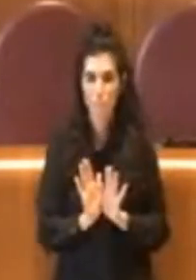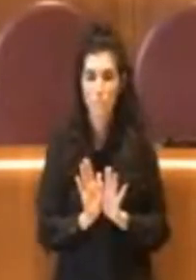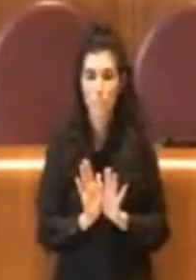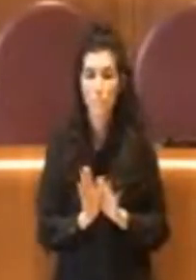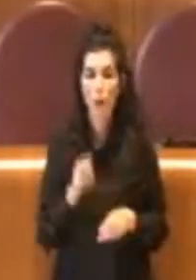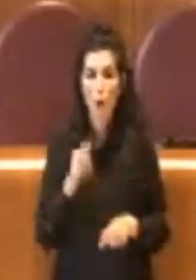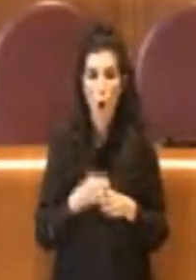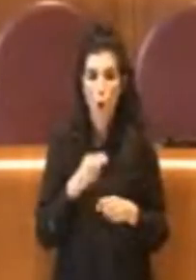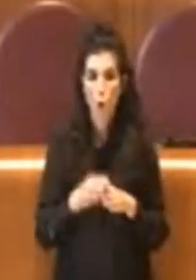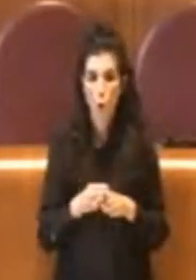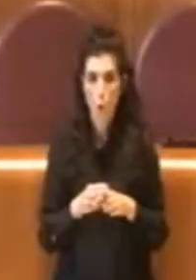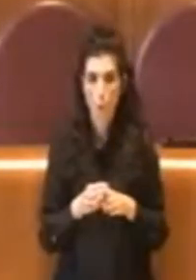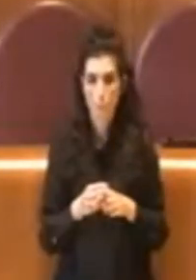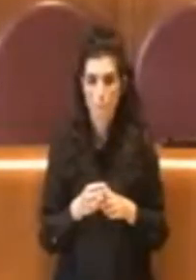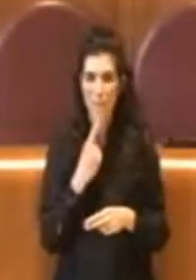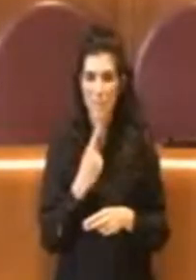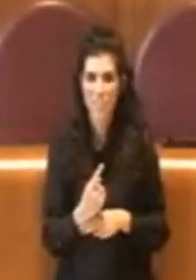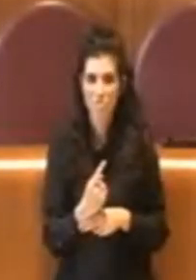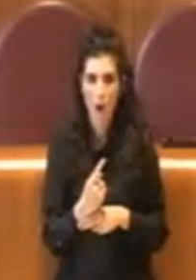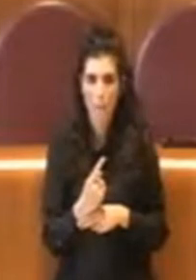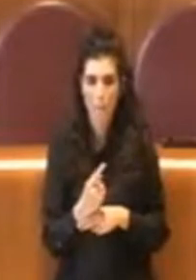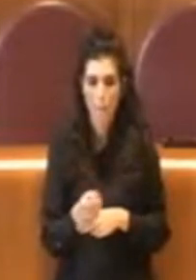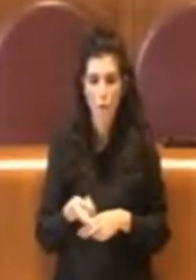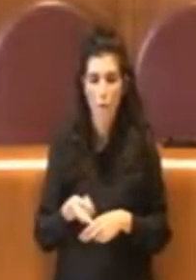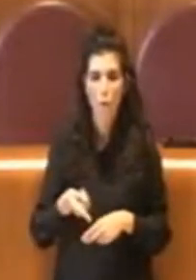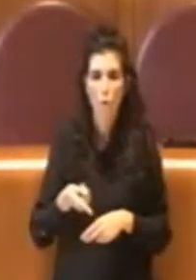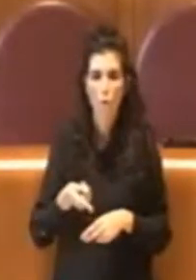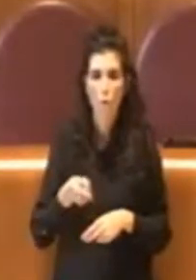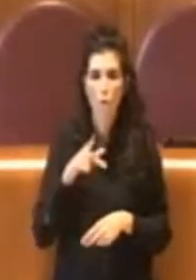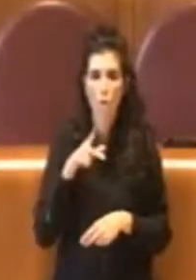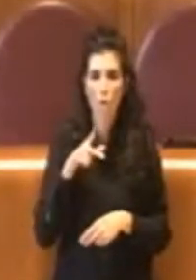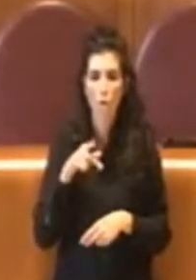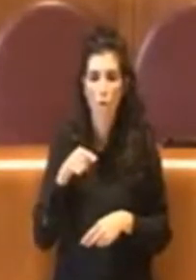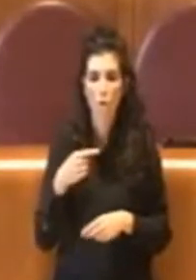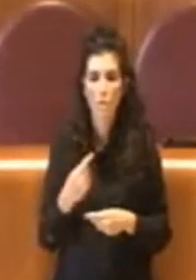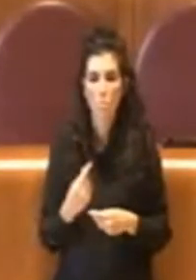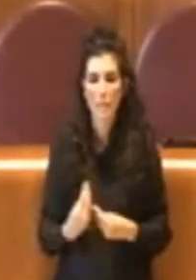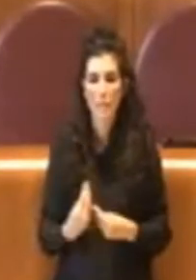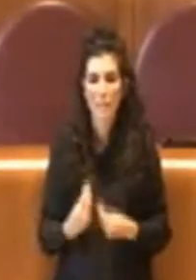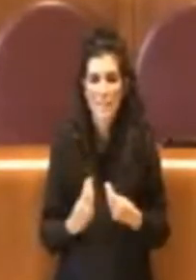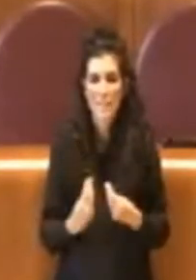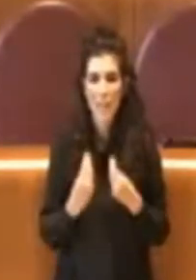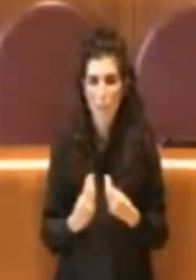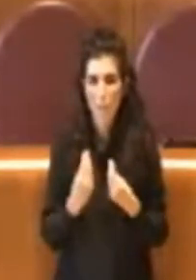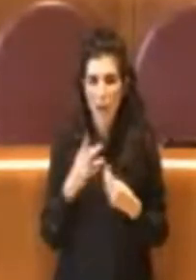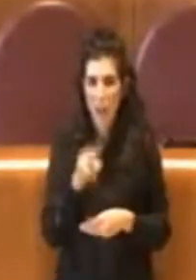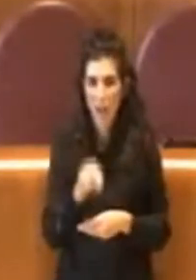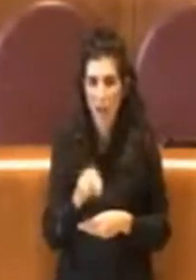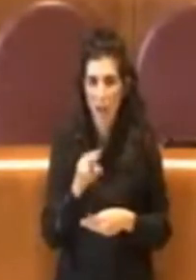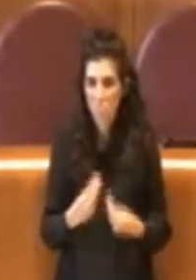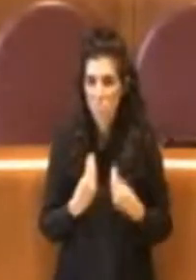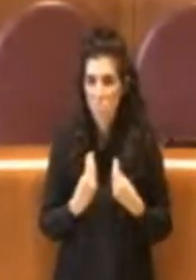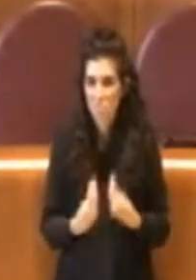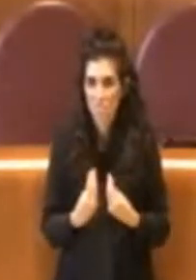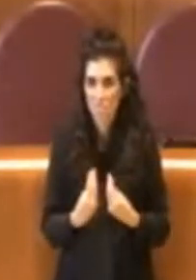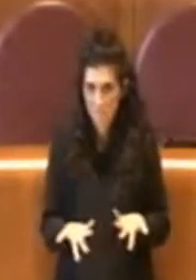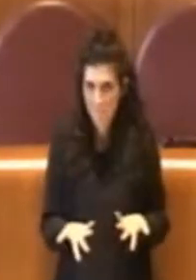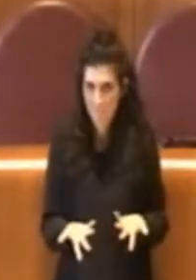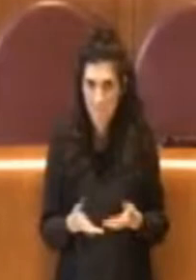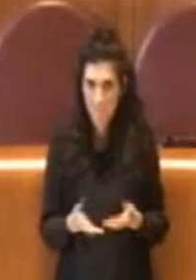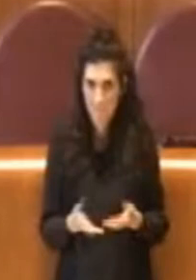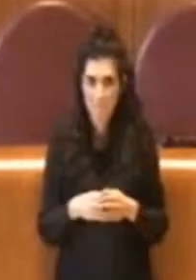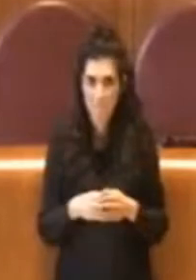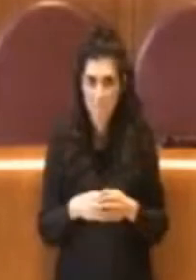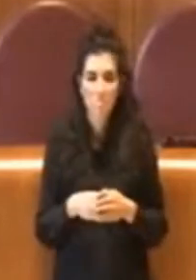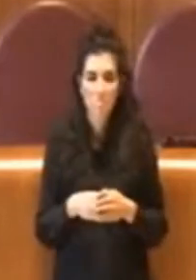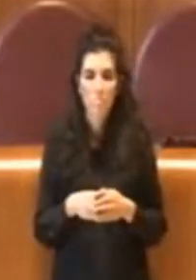a Roma diciamo di che stiamo a parlare? Noi romani abbiamo questo modo anche per sdrammatizzare le